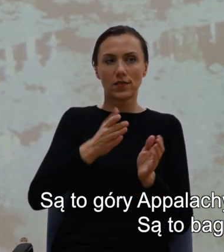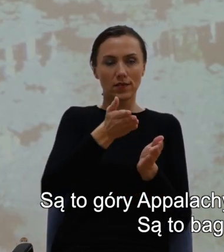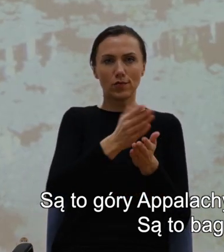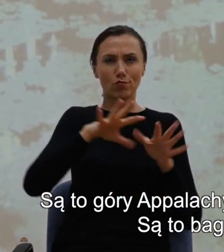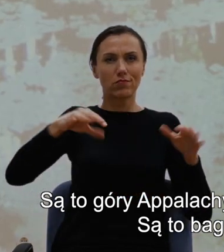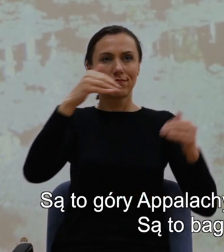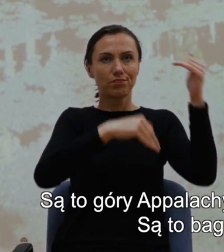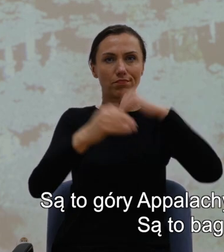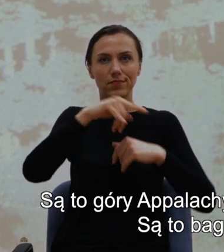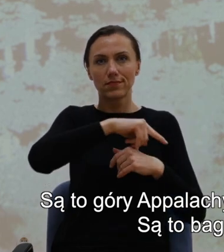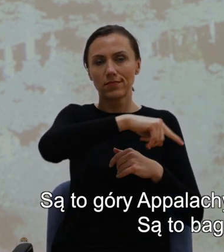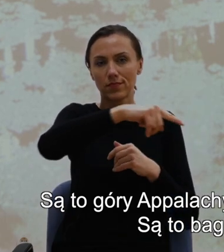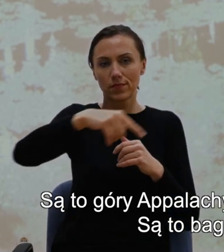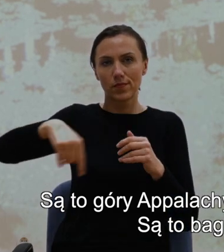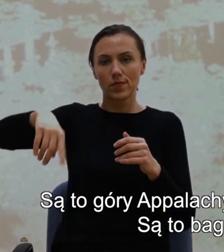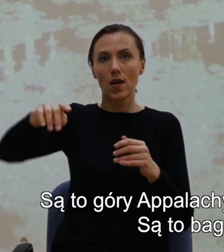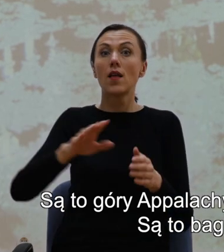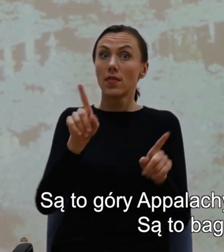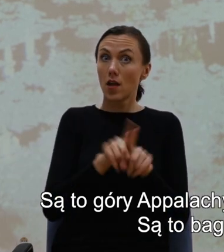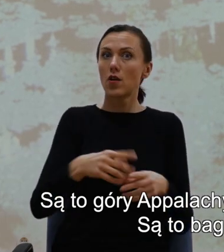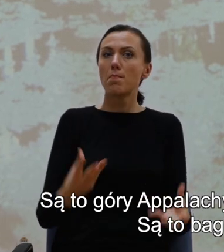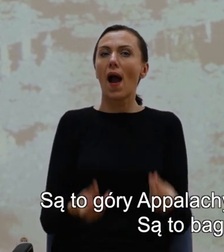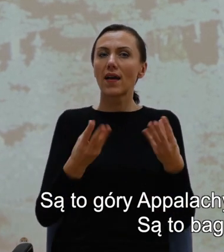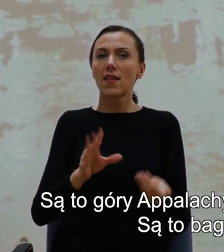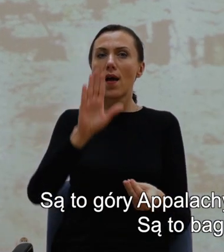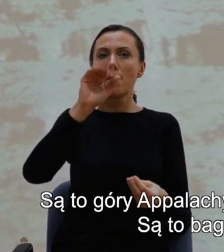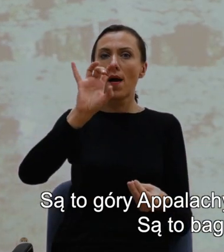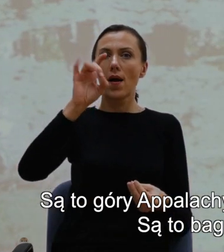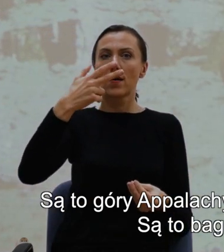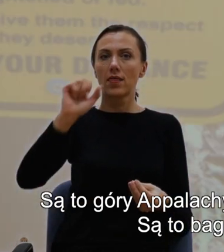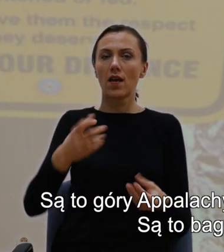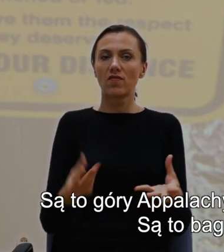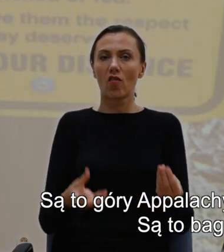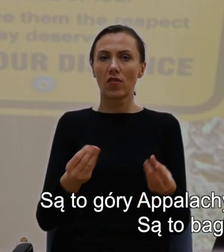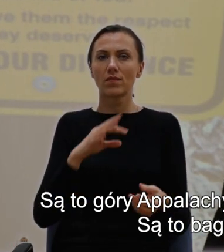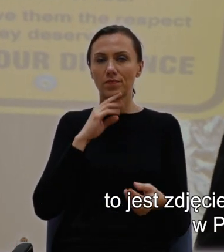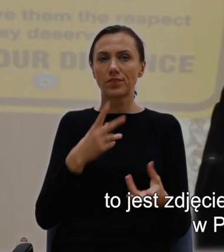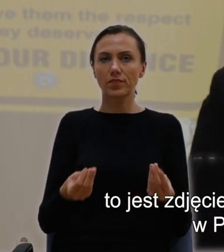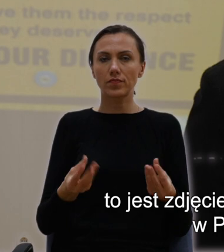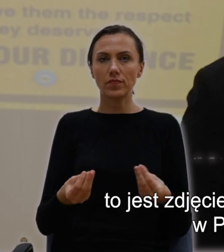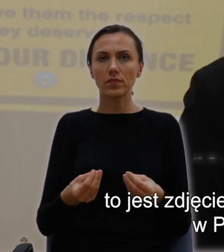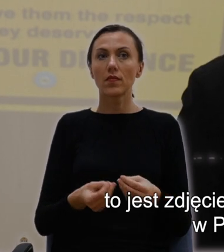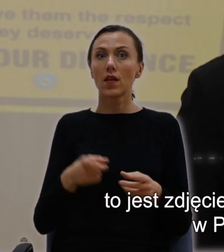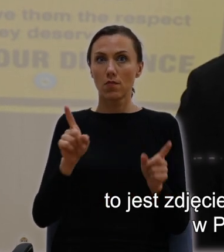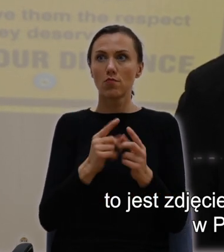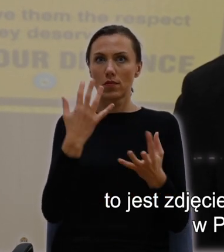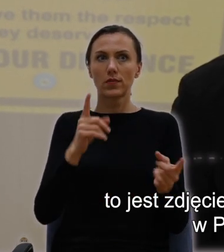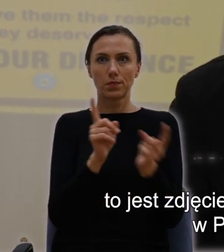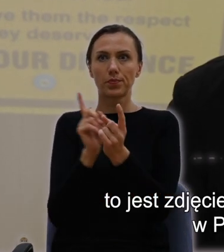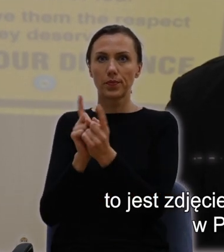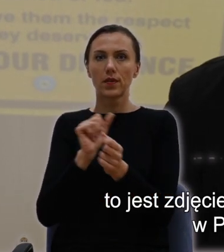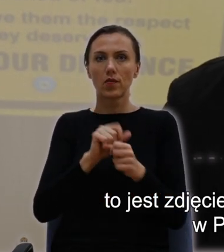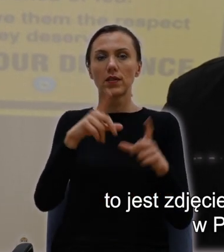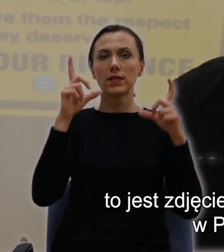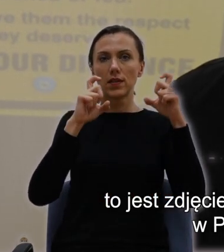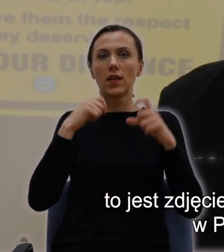bagna Louisiany, gdzie nietrudno spotkać, to jest zdjęcie, które zrobiłem swego czasu